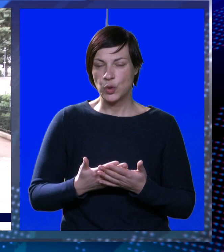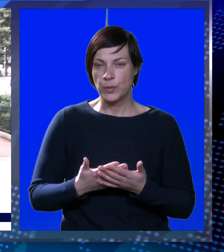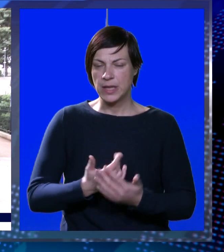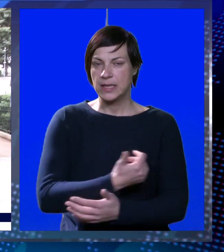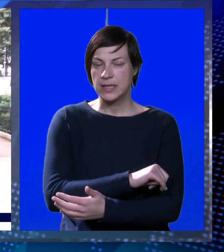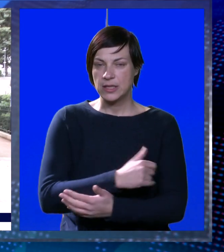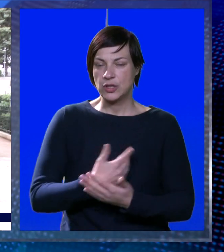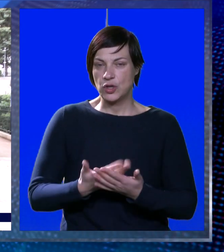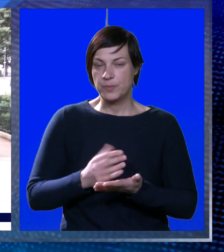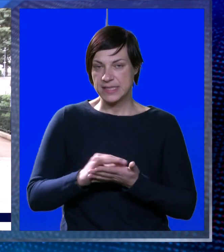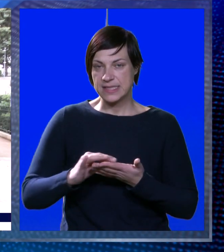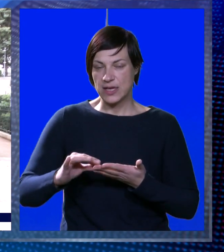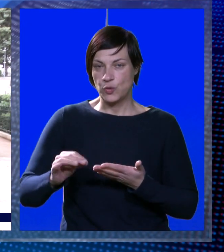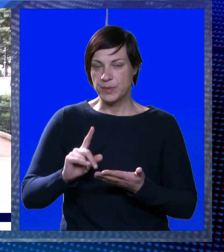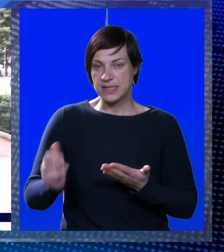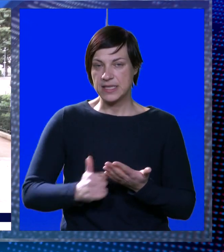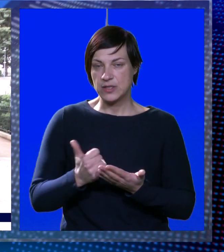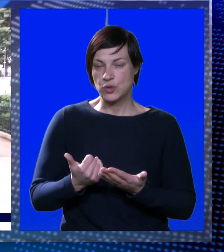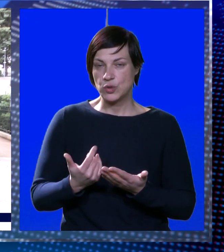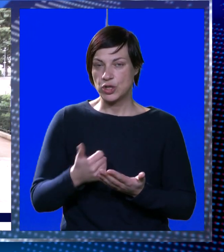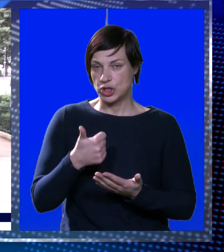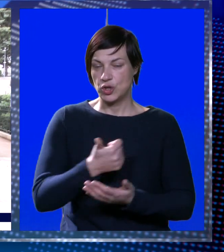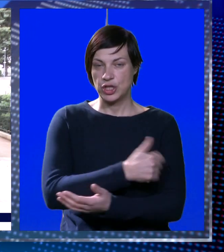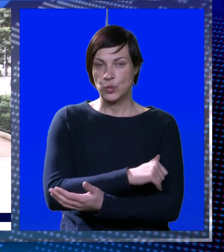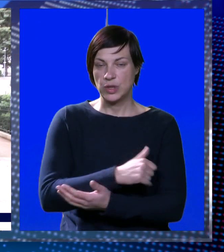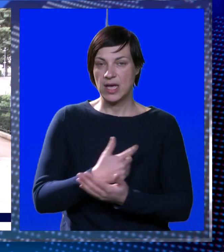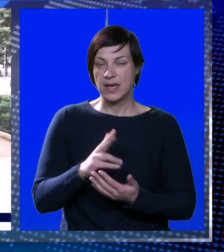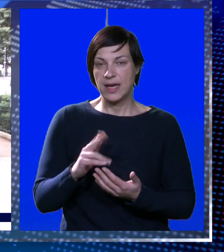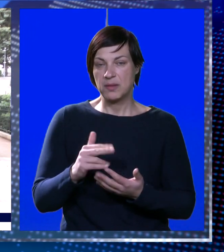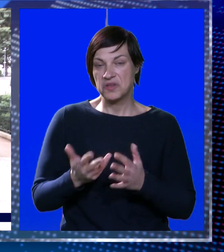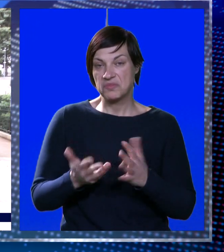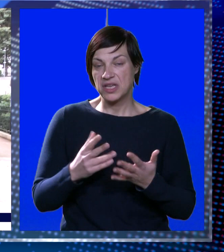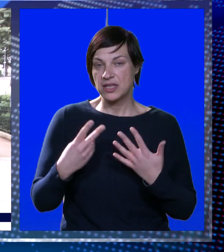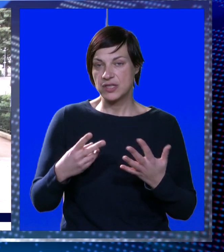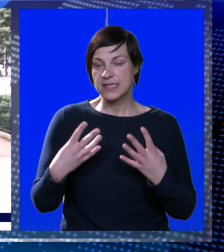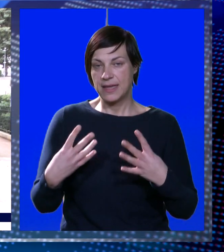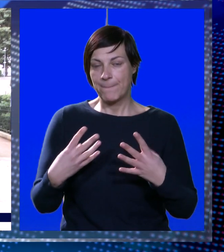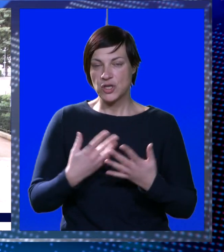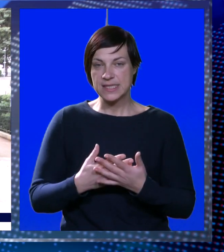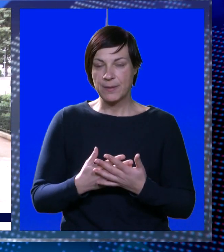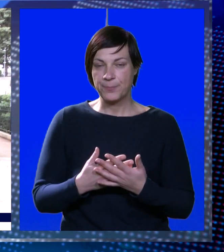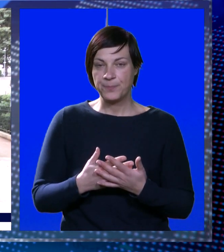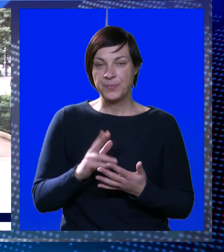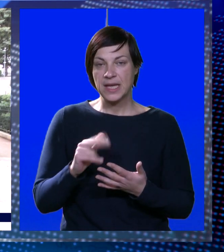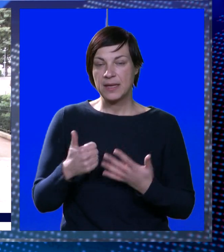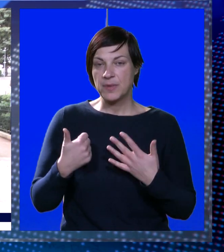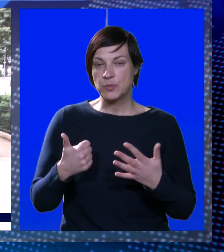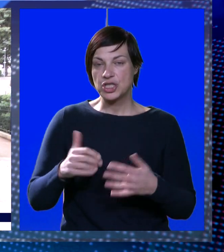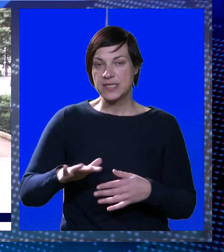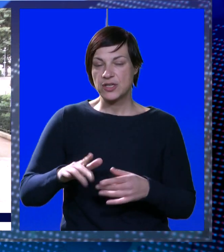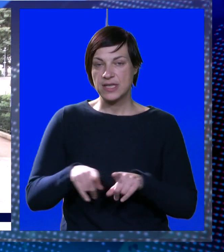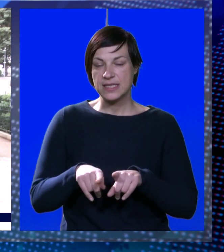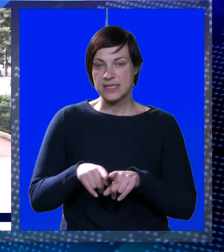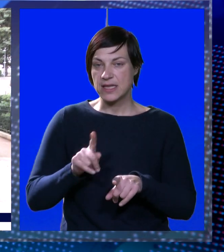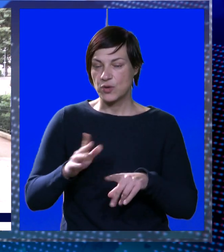za upis, znači nisu još napunili godinu dana. njih imamo jedno 7-8 i imamo